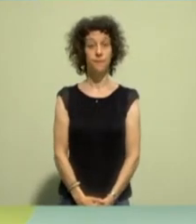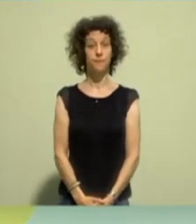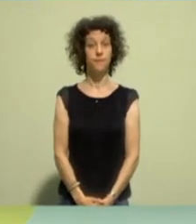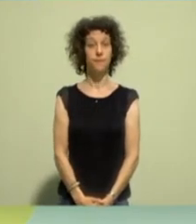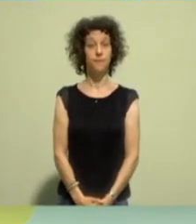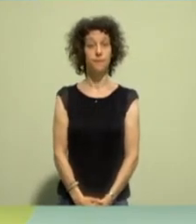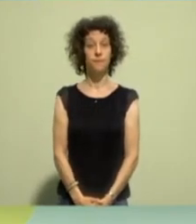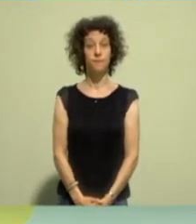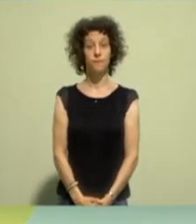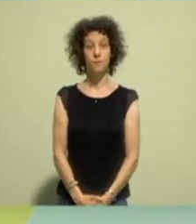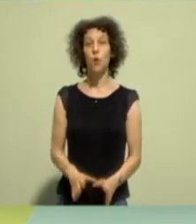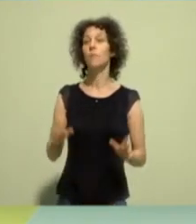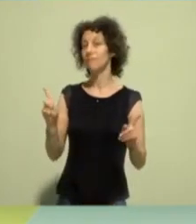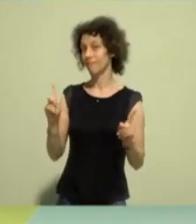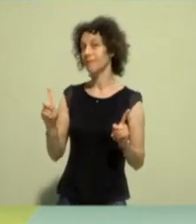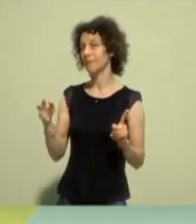Bleib mal da, da kommt was.